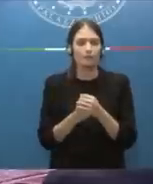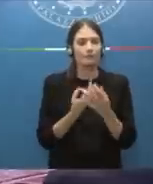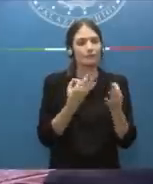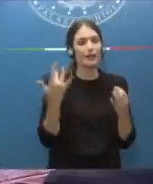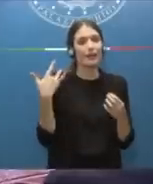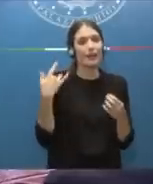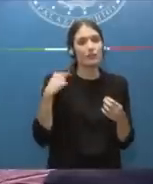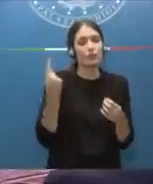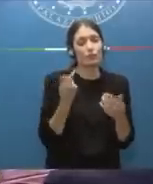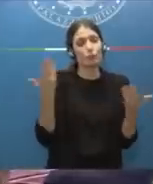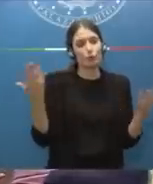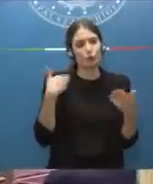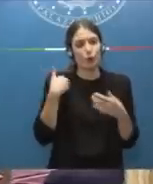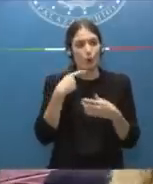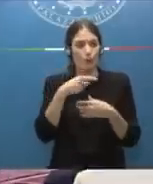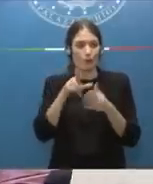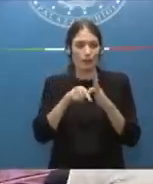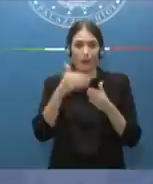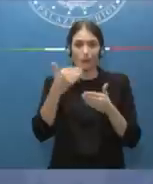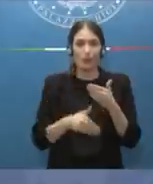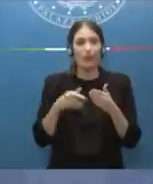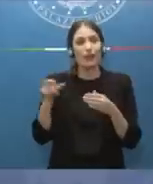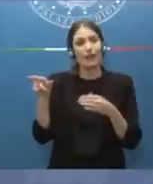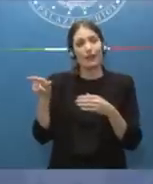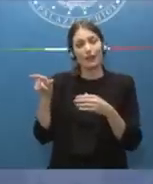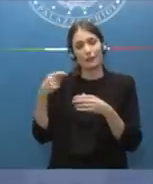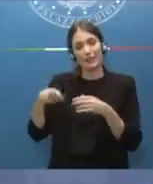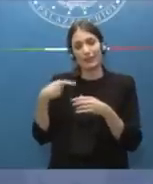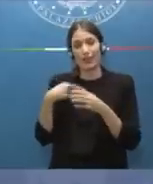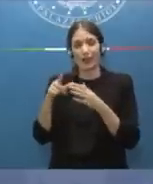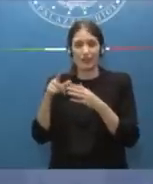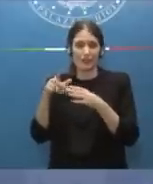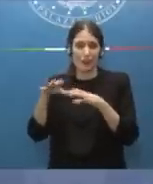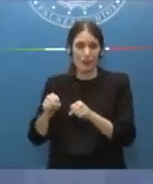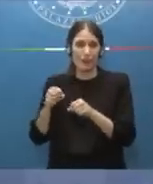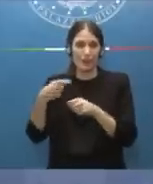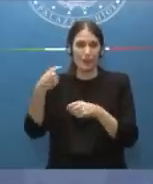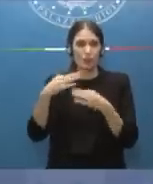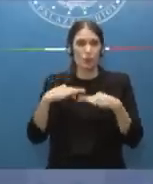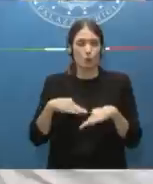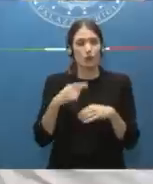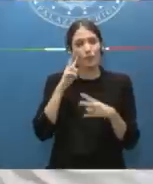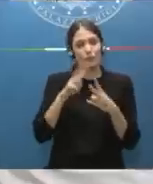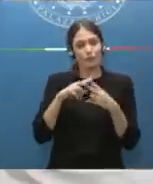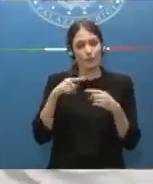grazie a tutti. Purtroppo il tempo è scaduto. Il Presidente ha impegni istituzionali improrogabili. Grazie a tutti e alla prossima. Grazie.